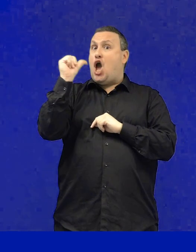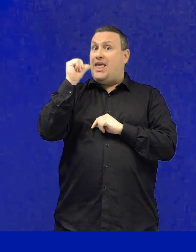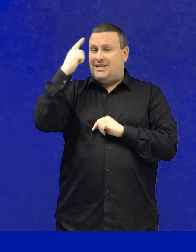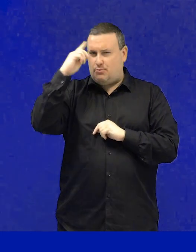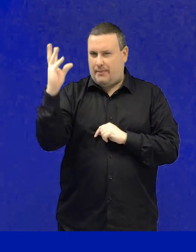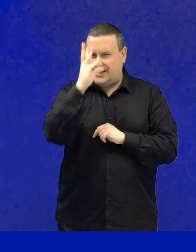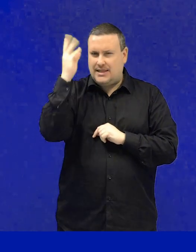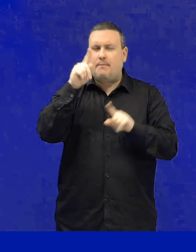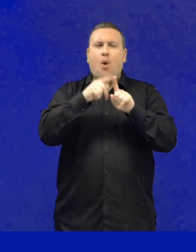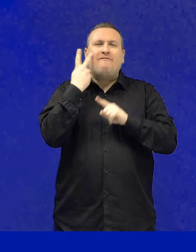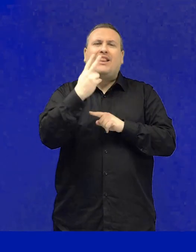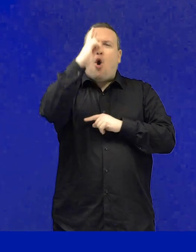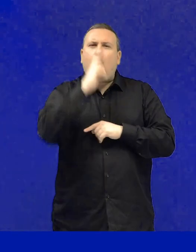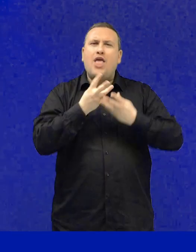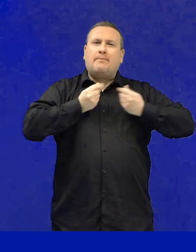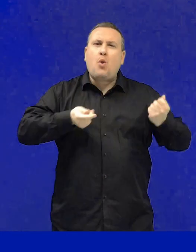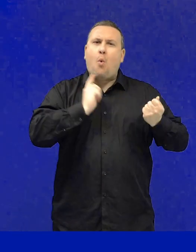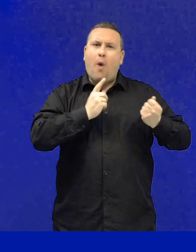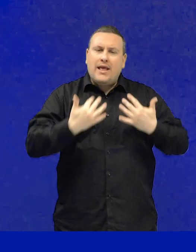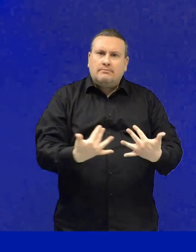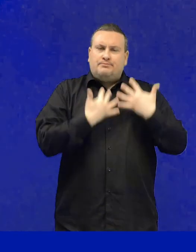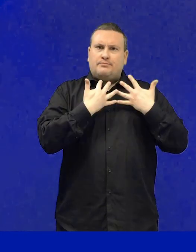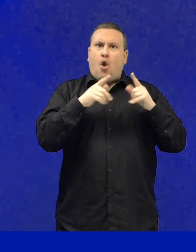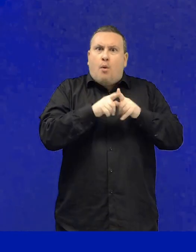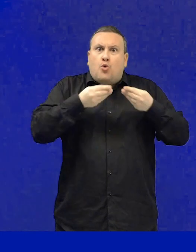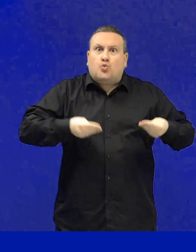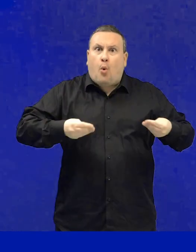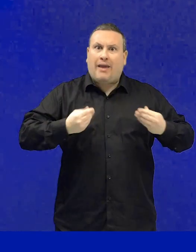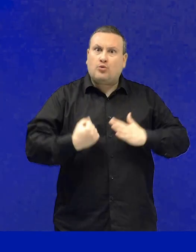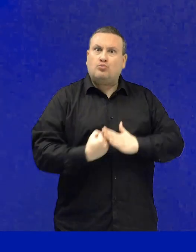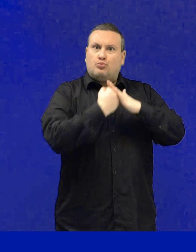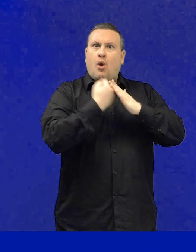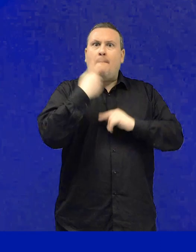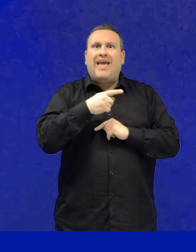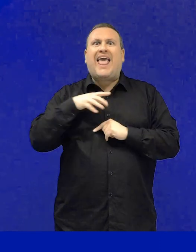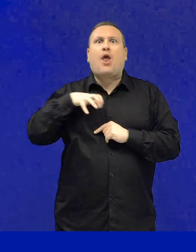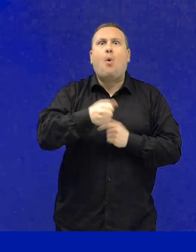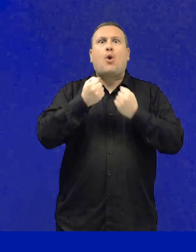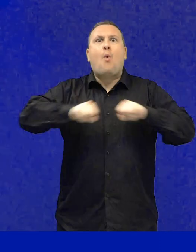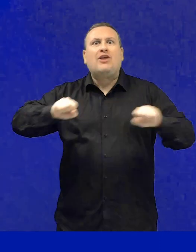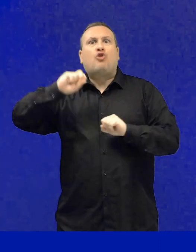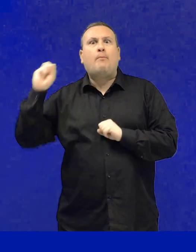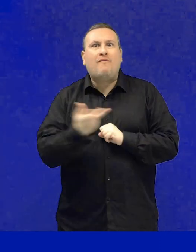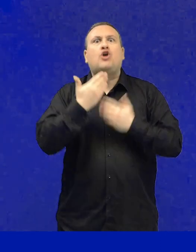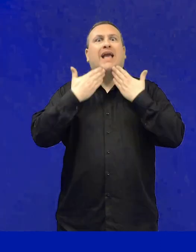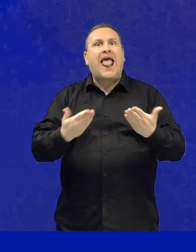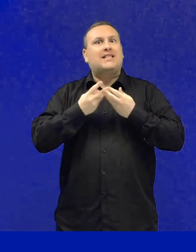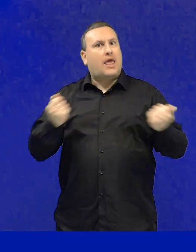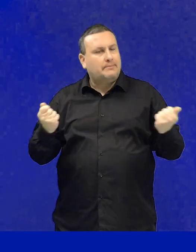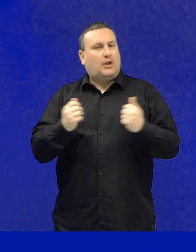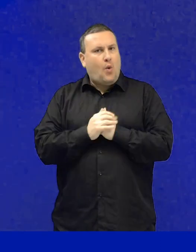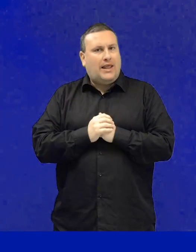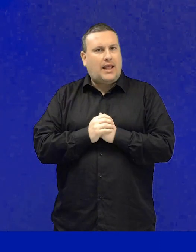e guardano al ruolo della spiritualità e agli atteggiamenti delle persone come strumento efficace per una più rapida ripresa,